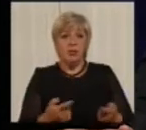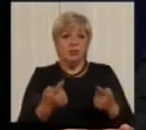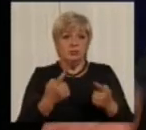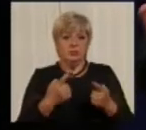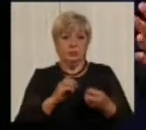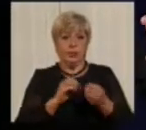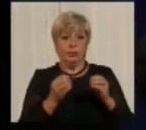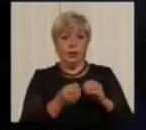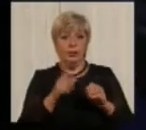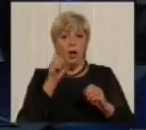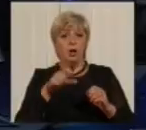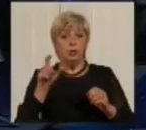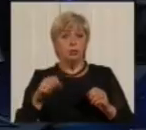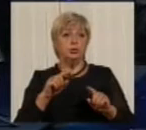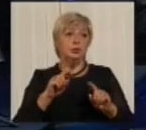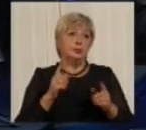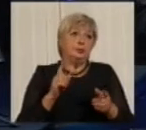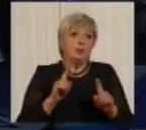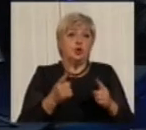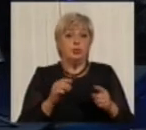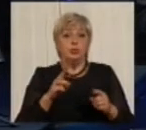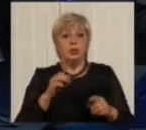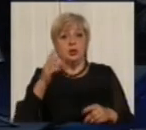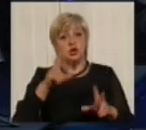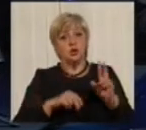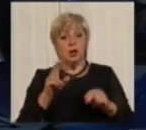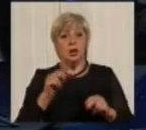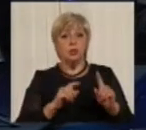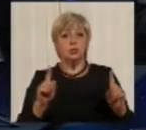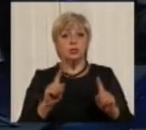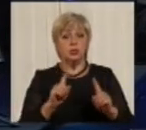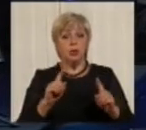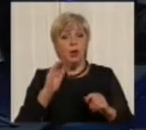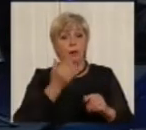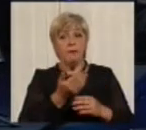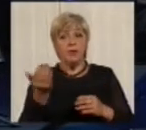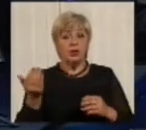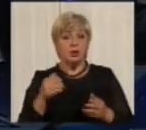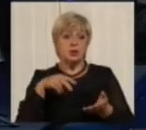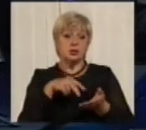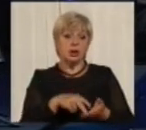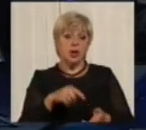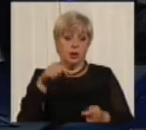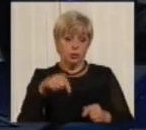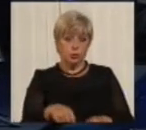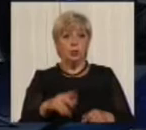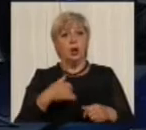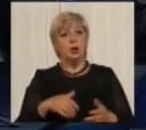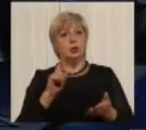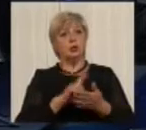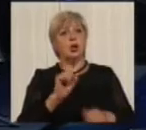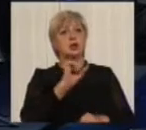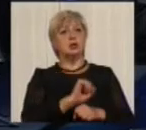люди чомусь вважають, що вони стоять тут і їх повинні забрати.